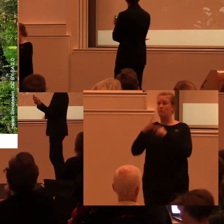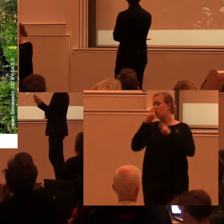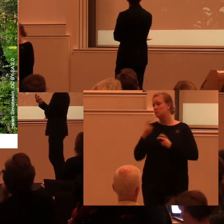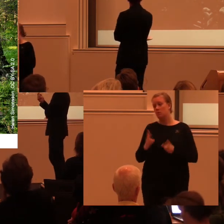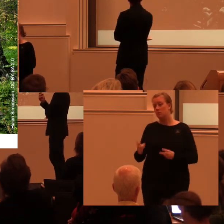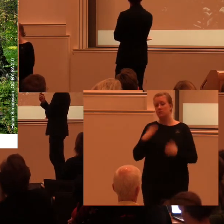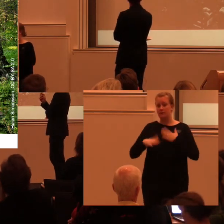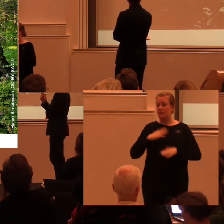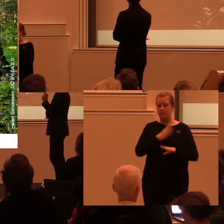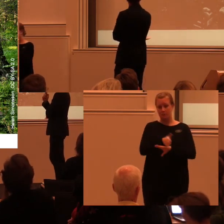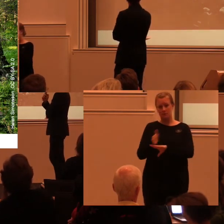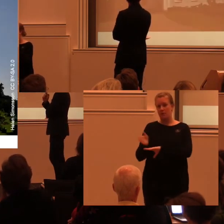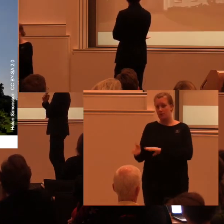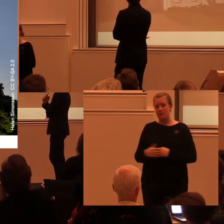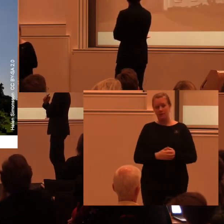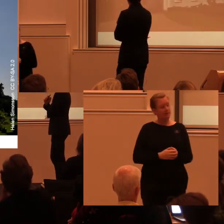gärna vill jobba med.